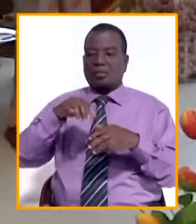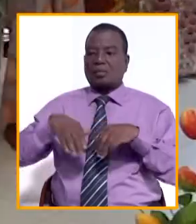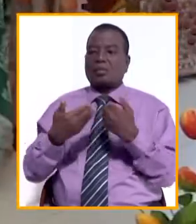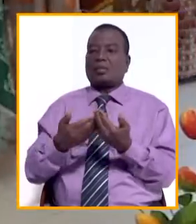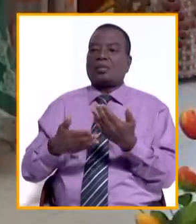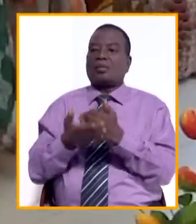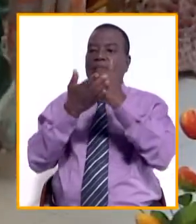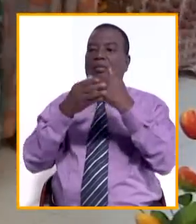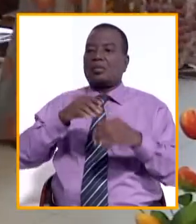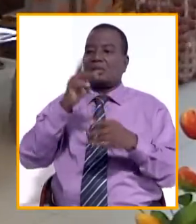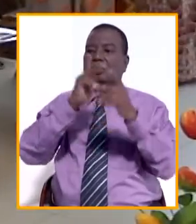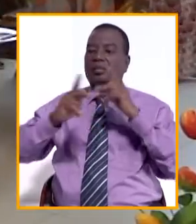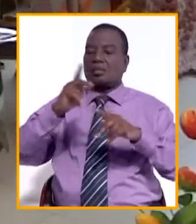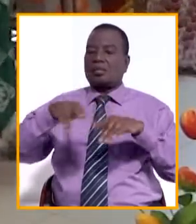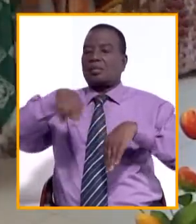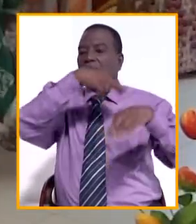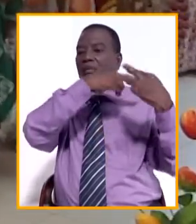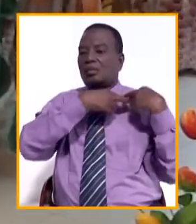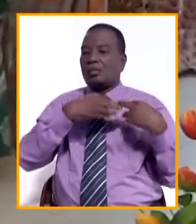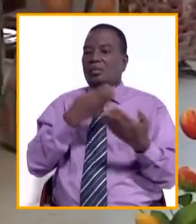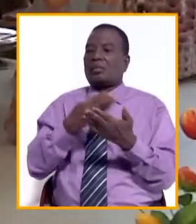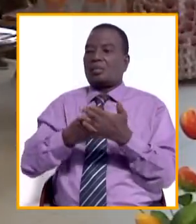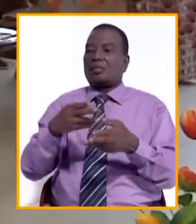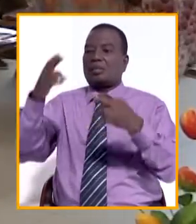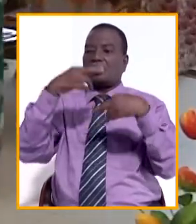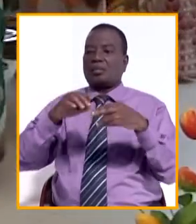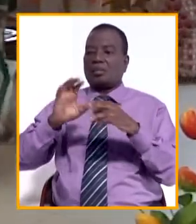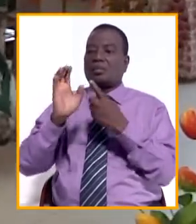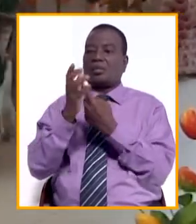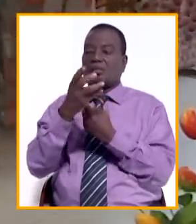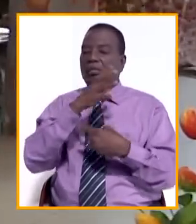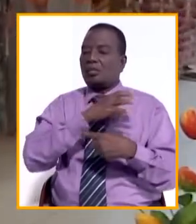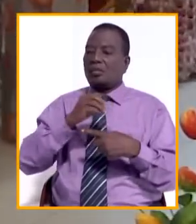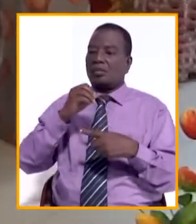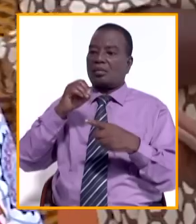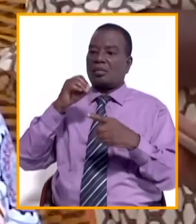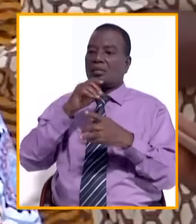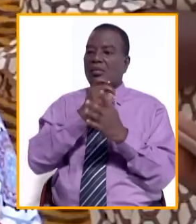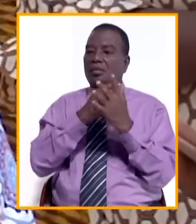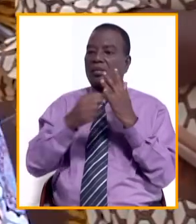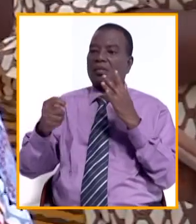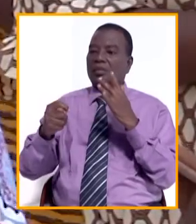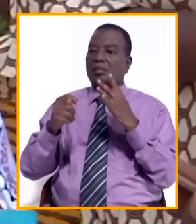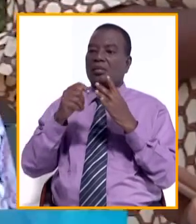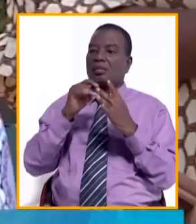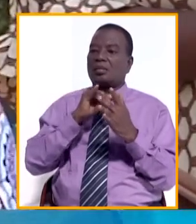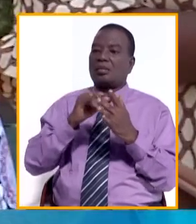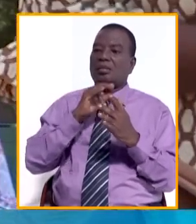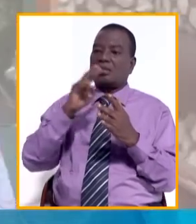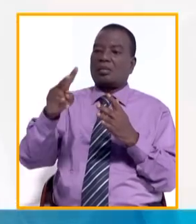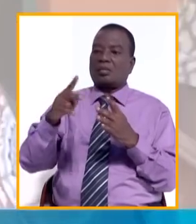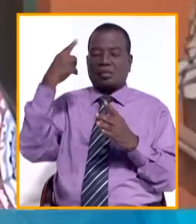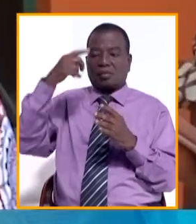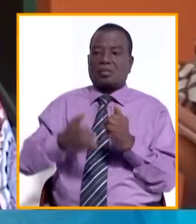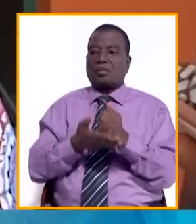populations. Les responsables du fonds reviennent sur les conditions de ce type de crédit aux femmes. 5% des thèmes, c'est vraiment pour